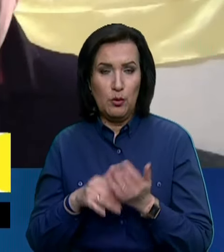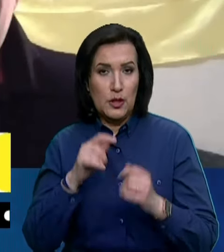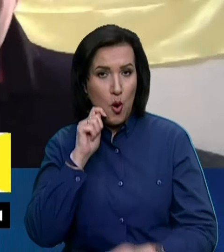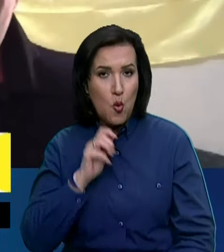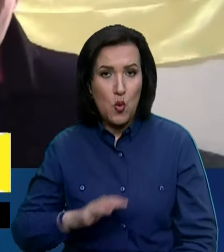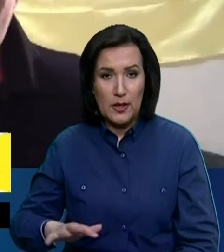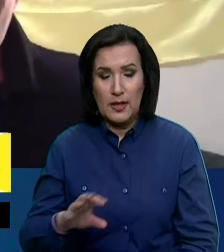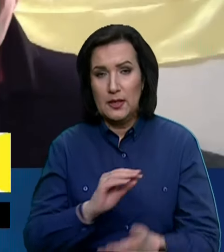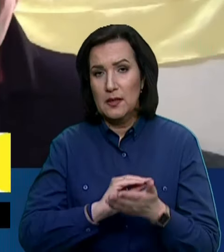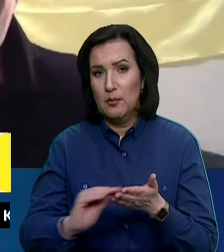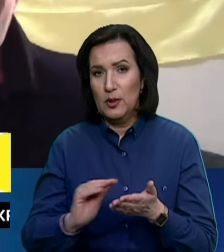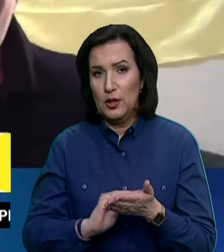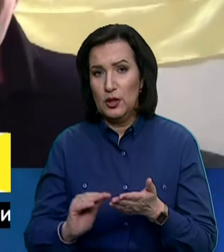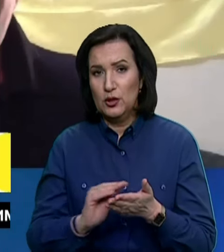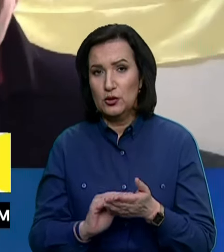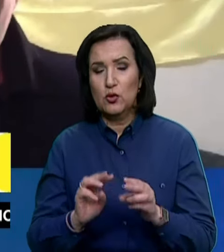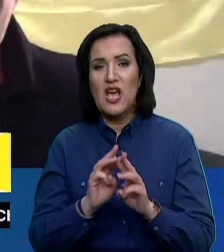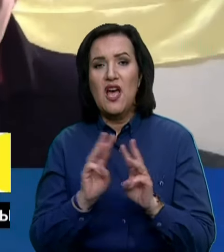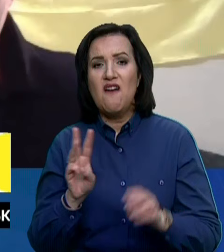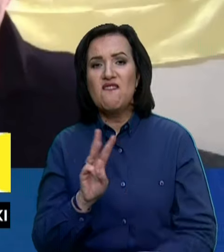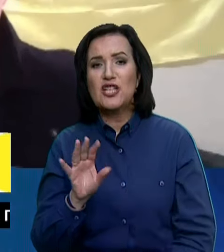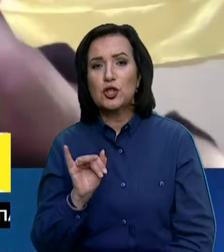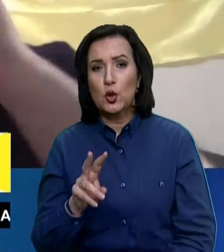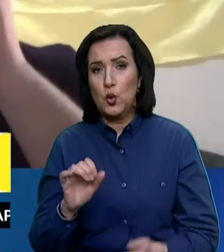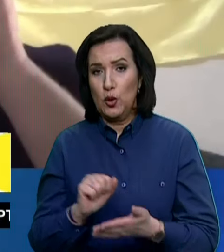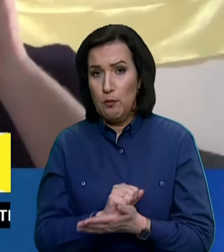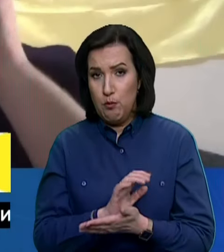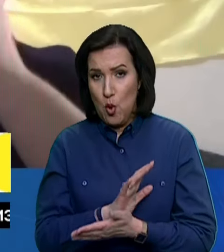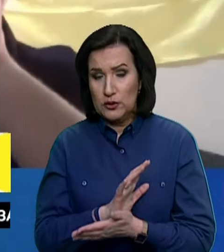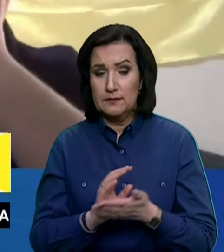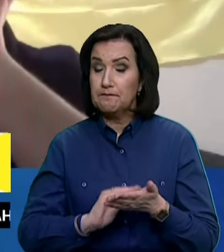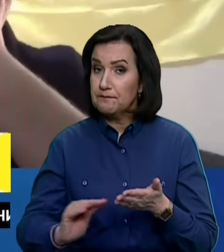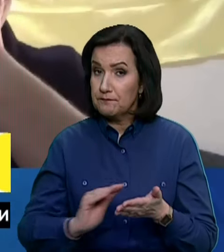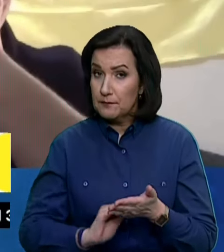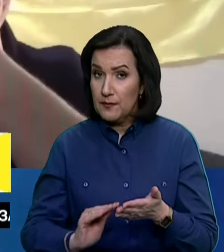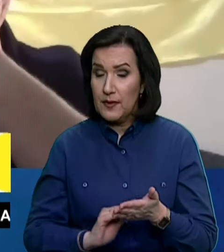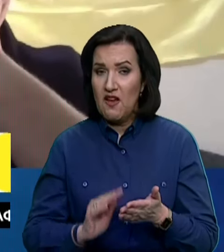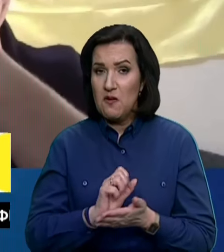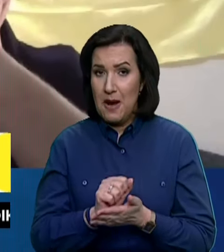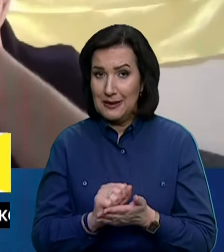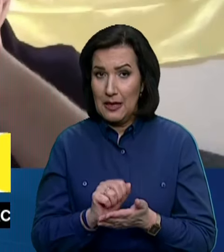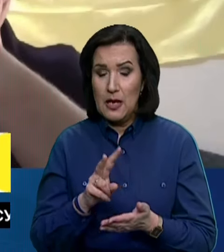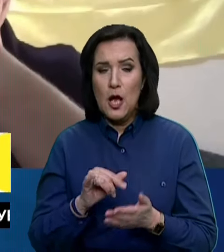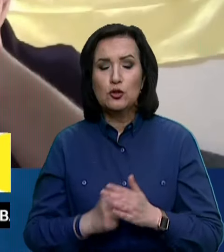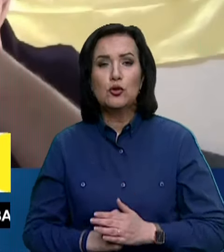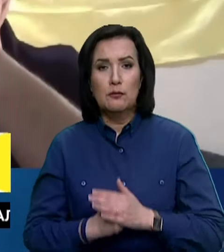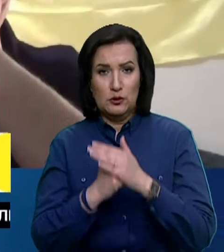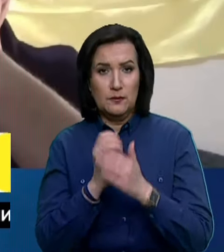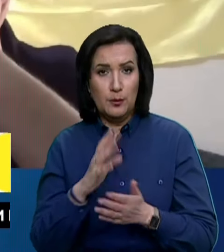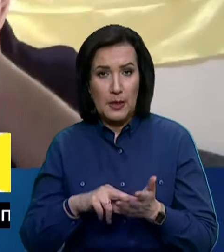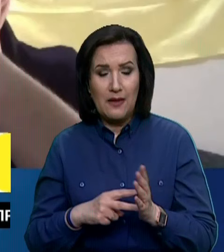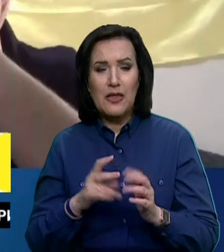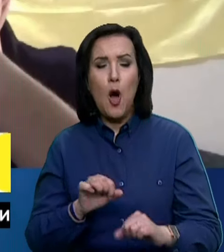України. Про це пише видання Washington Post. І прописано фактично в цьому матеріалі, що цей план базуватиметься